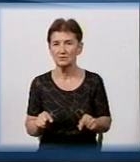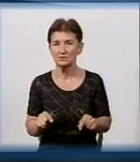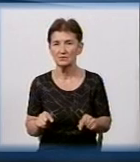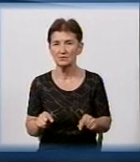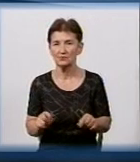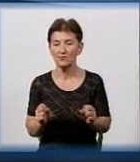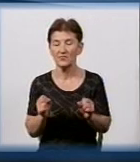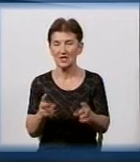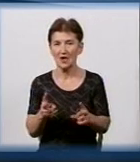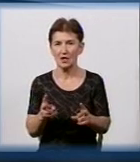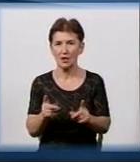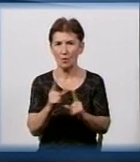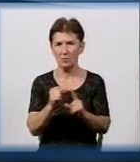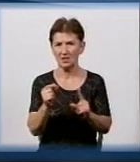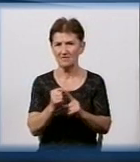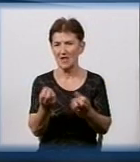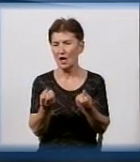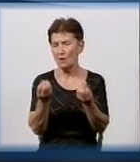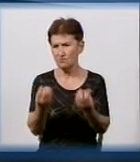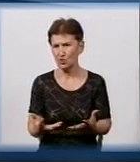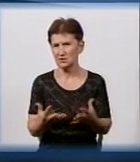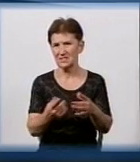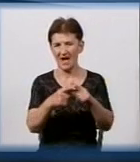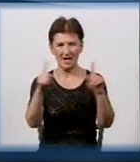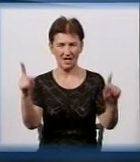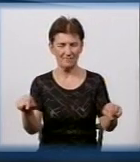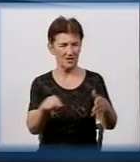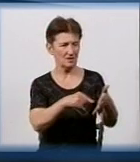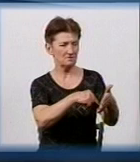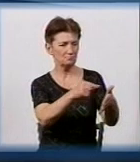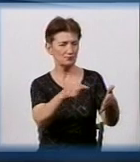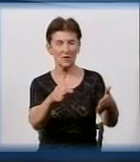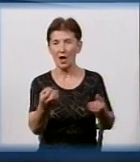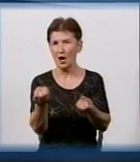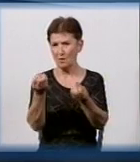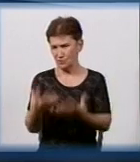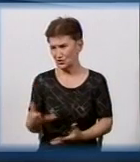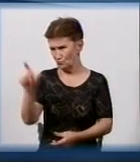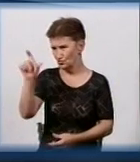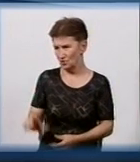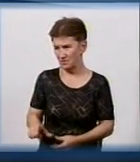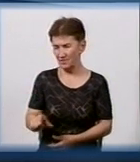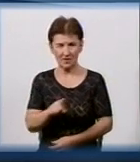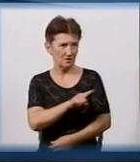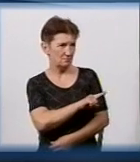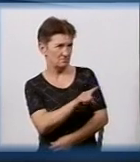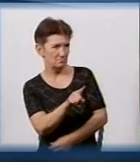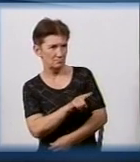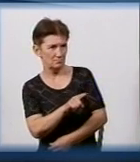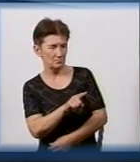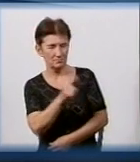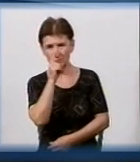як правило, наносяться прості графіті, і пересічному мешканцю навряд чи він розрізняє, що це